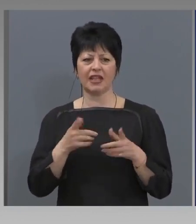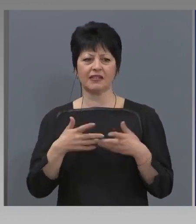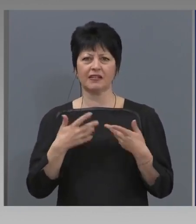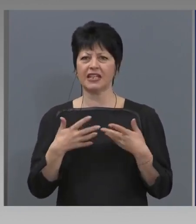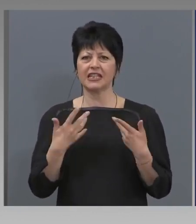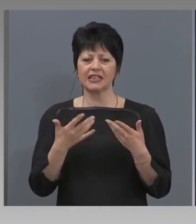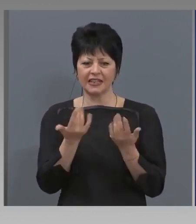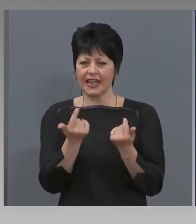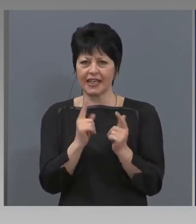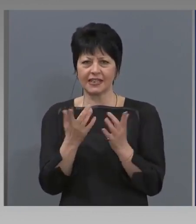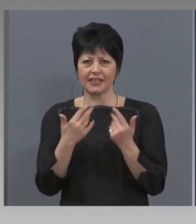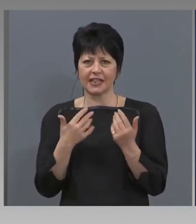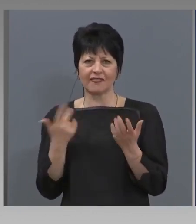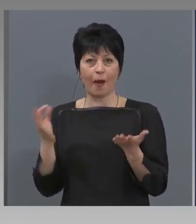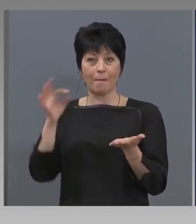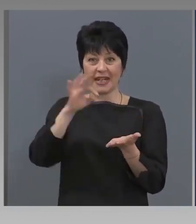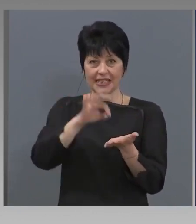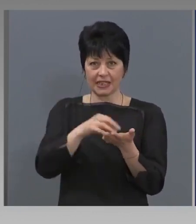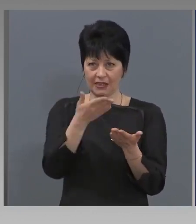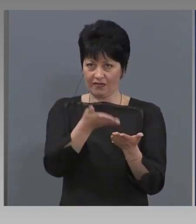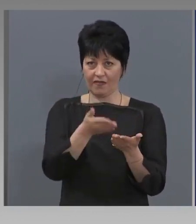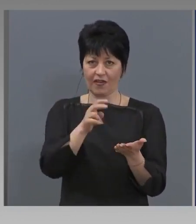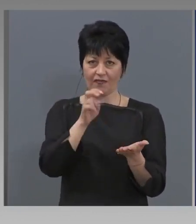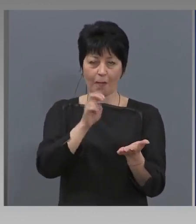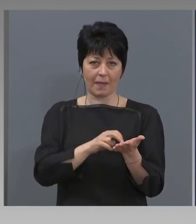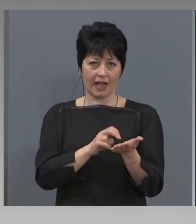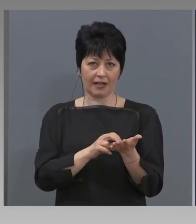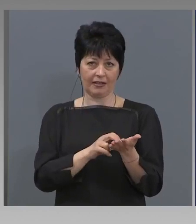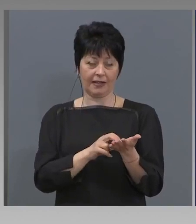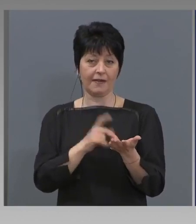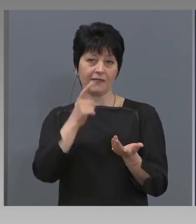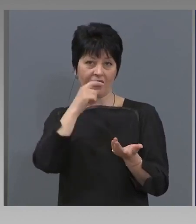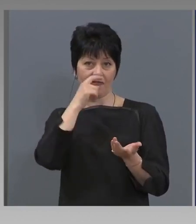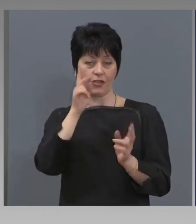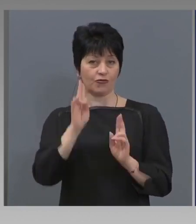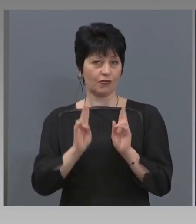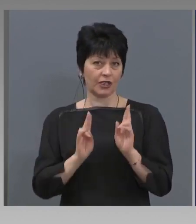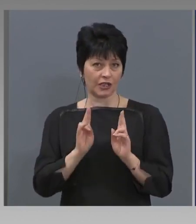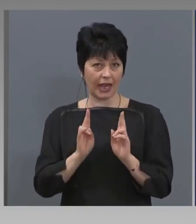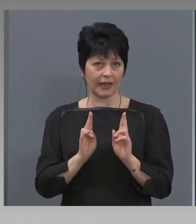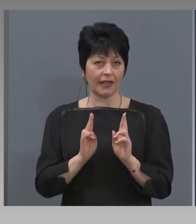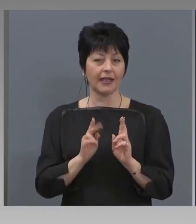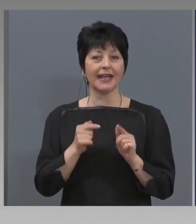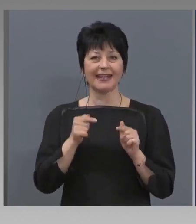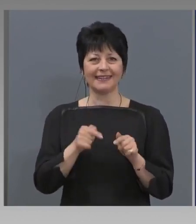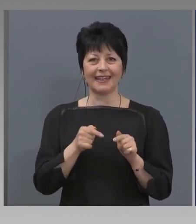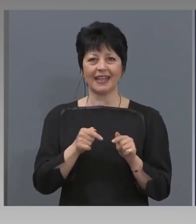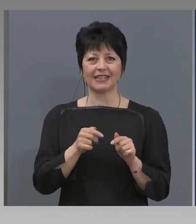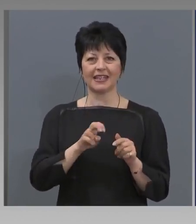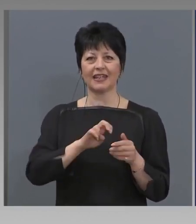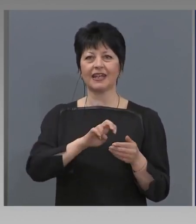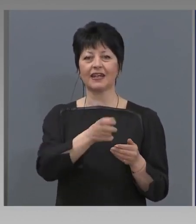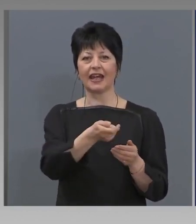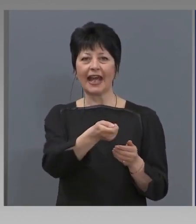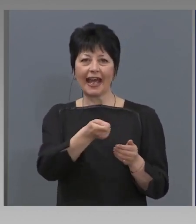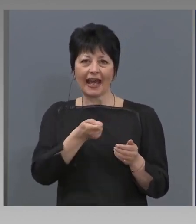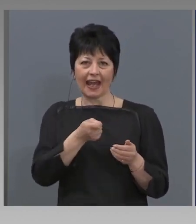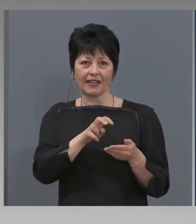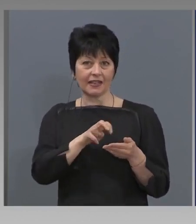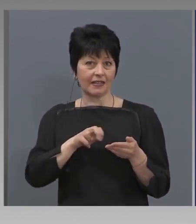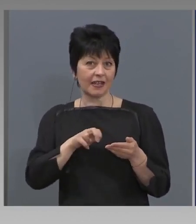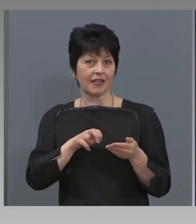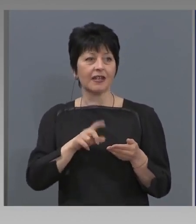и офиси. Важно отточнение е това, че тези кредити трябва да са били